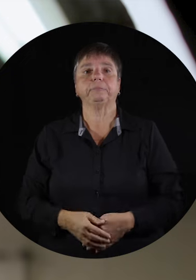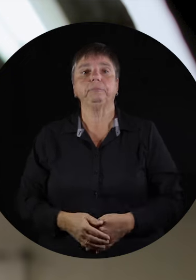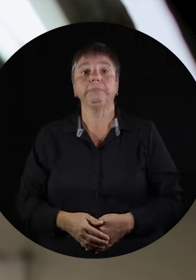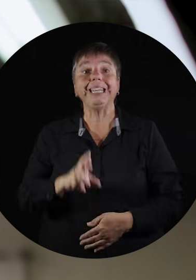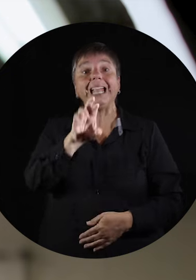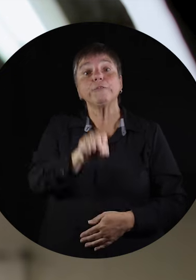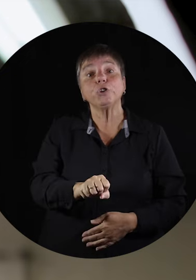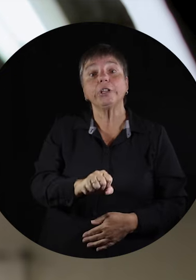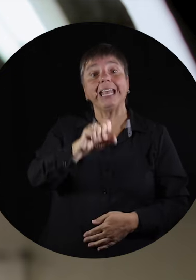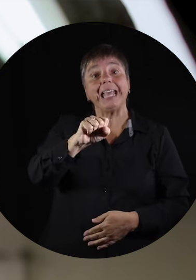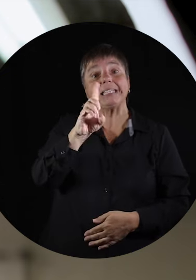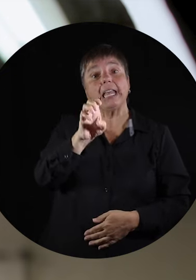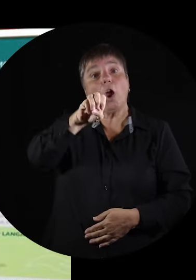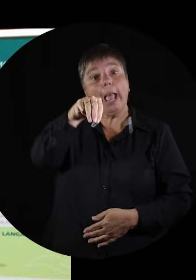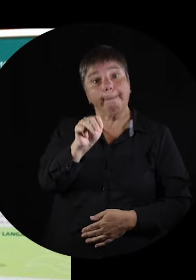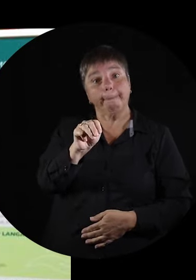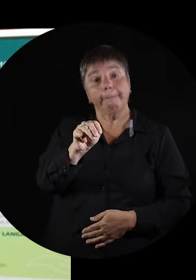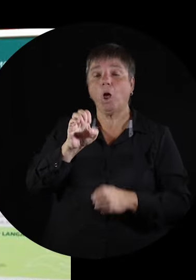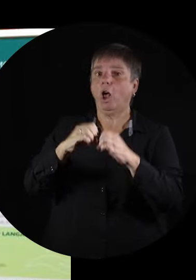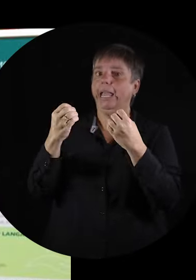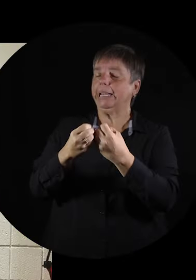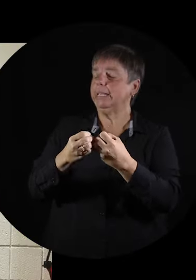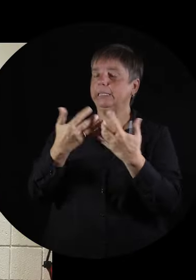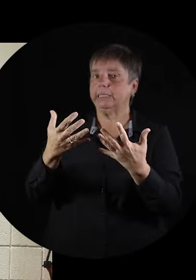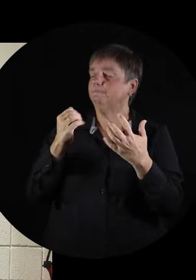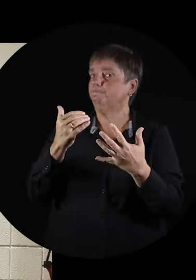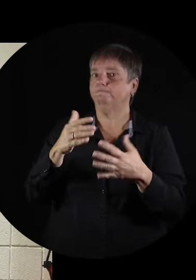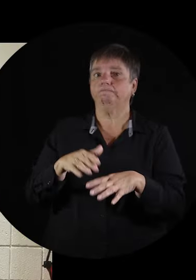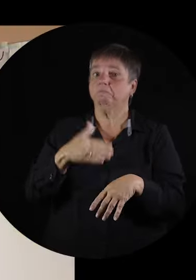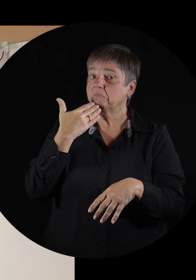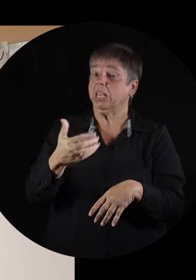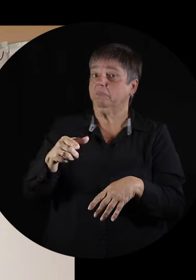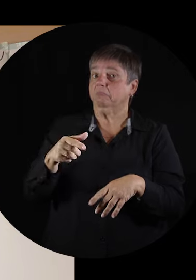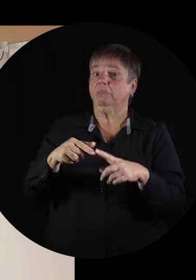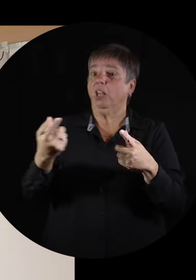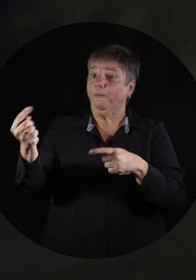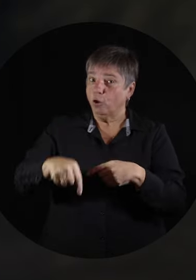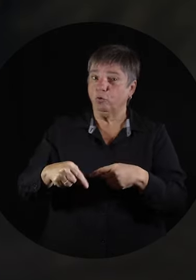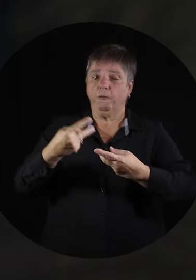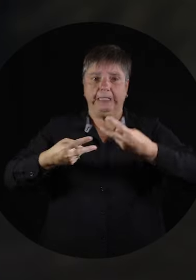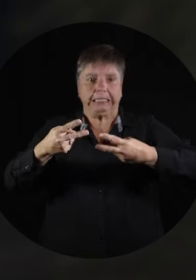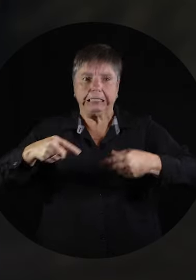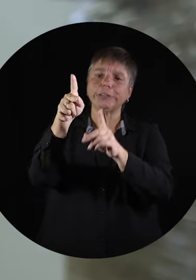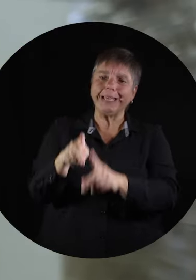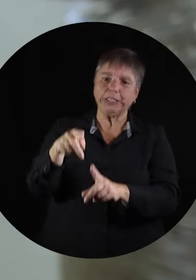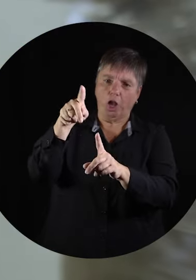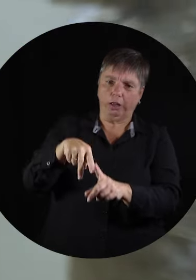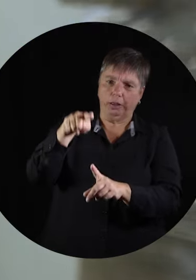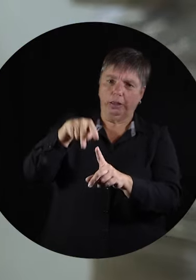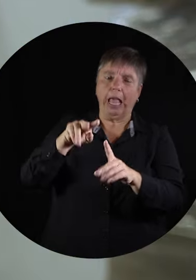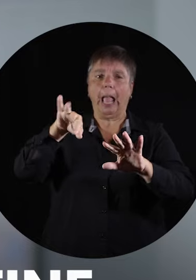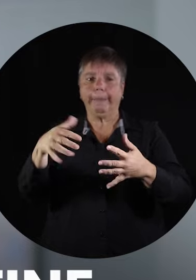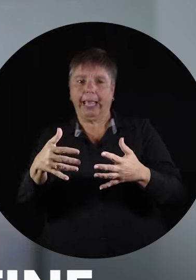Ici, sur la rive sud, la SDEM, qui est un organisme extraordinaire, s'est rencontré à plusieurs reprises. Ils ont visité les lieux. On va